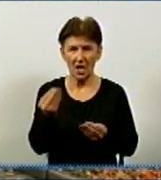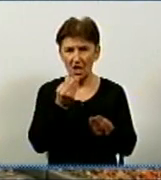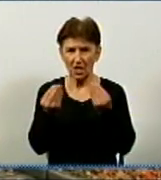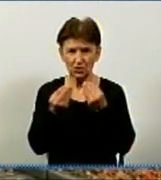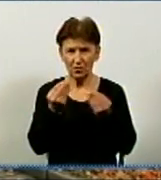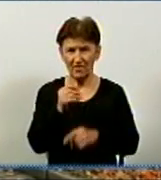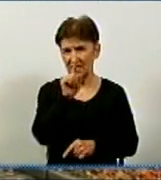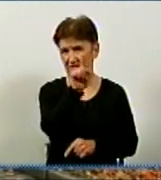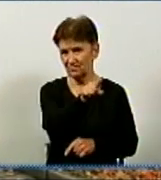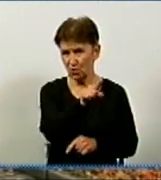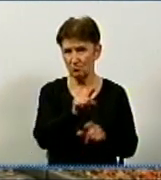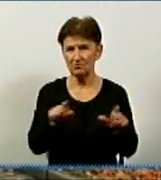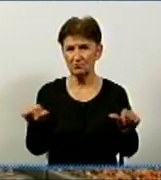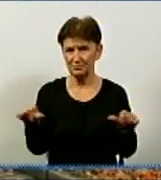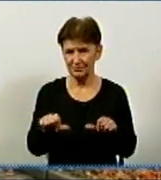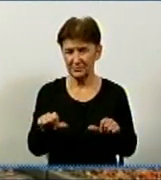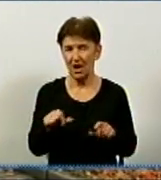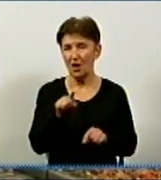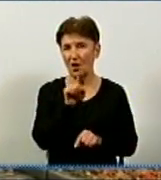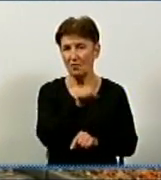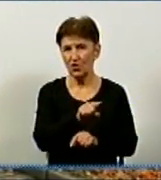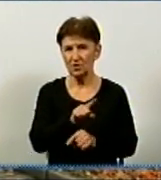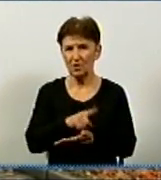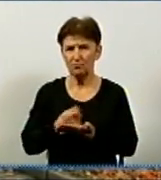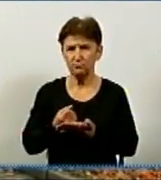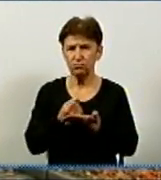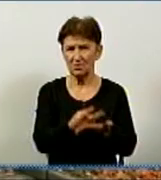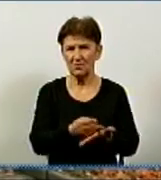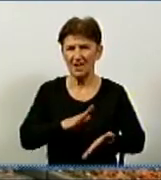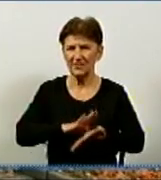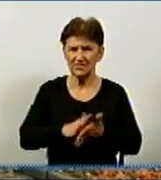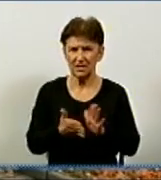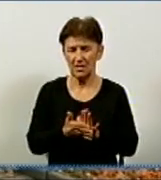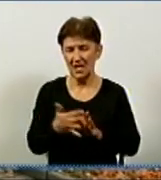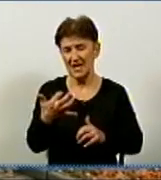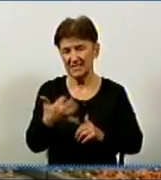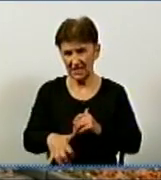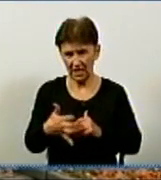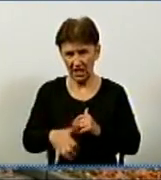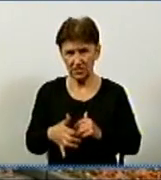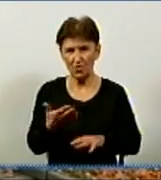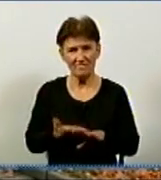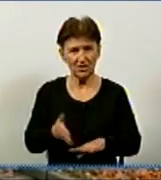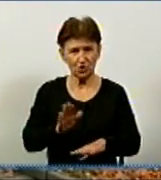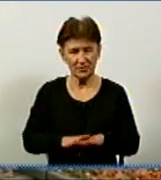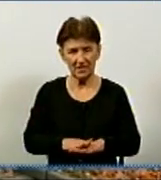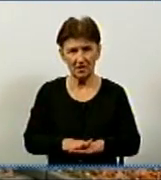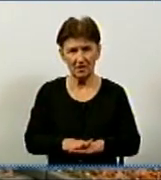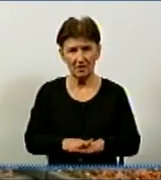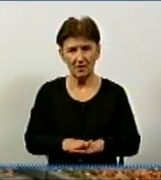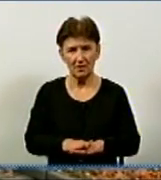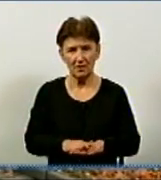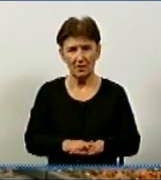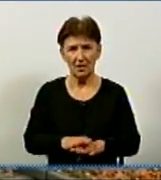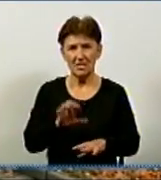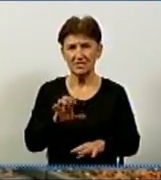закладі. Вони поступали у стані середньої ступені важкості з